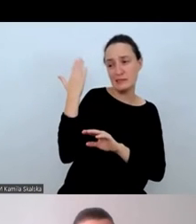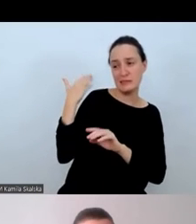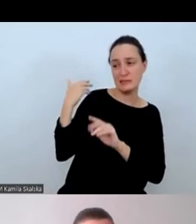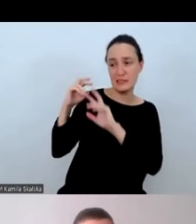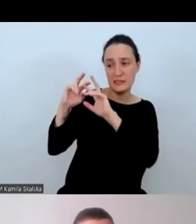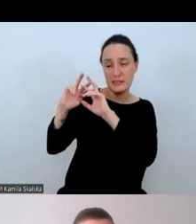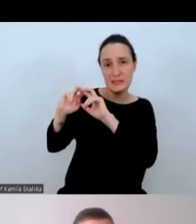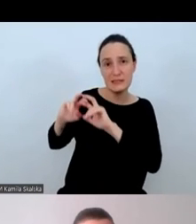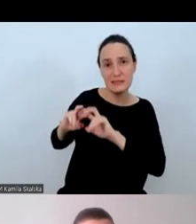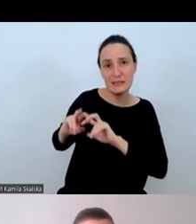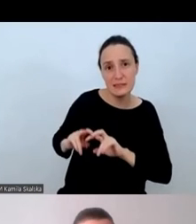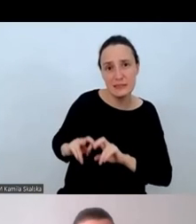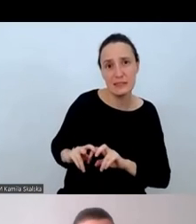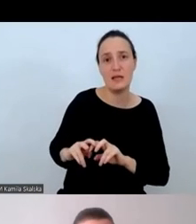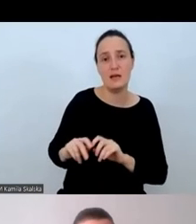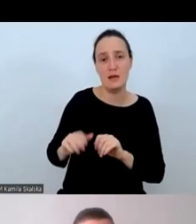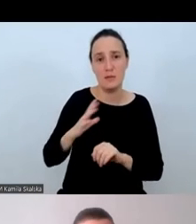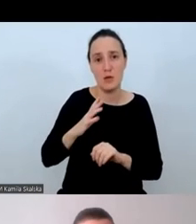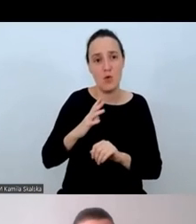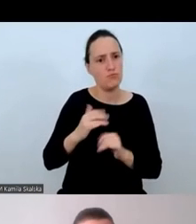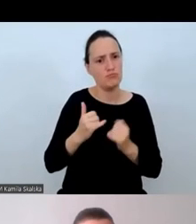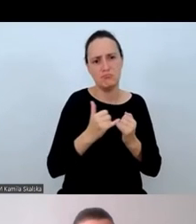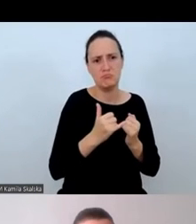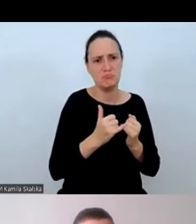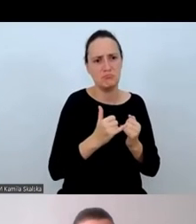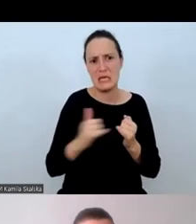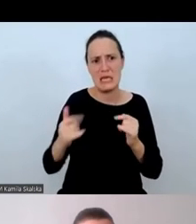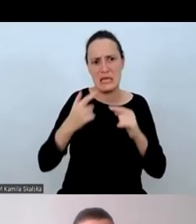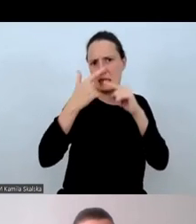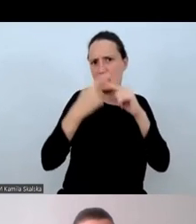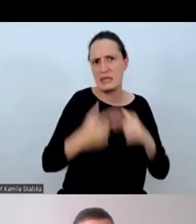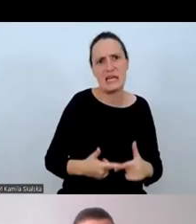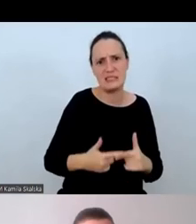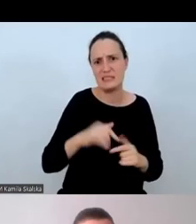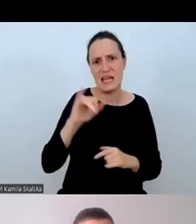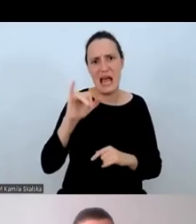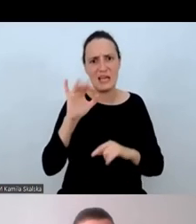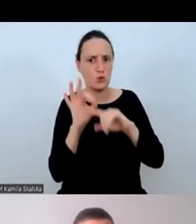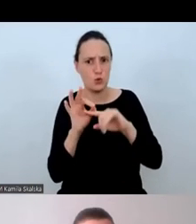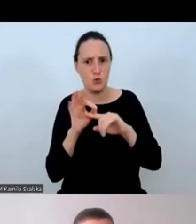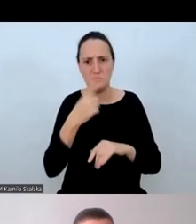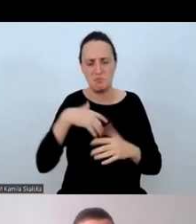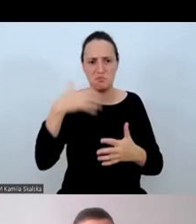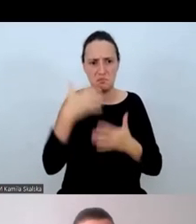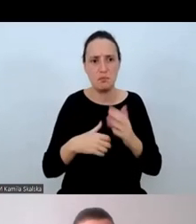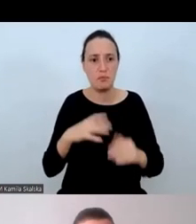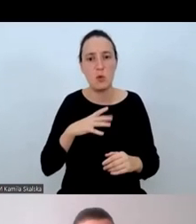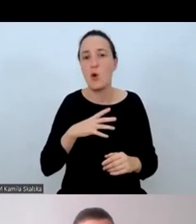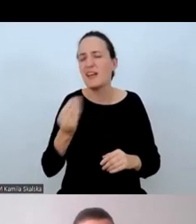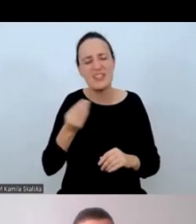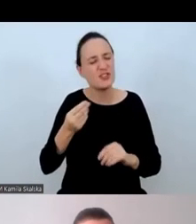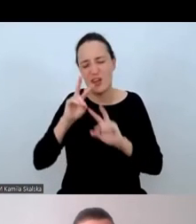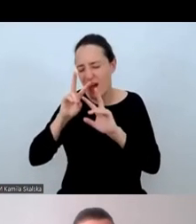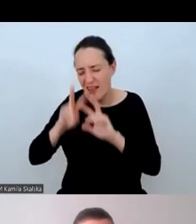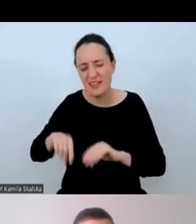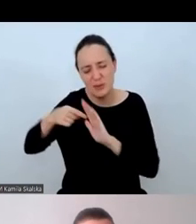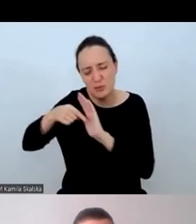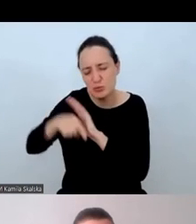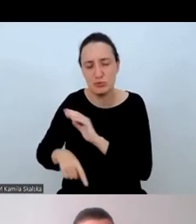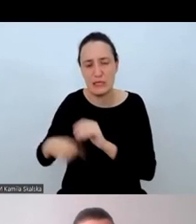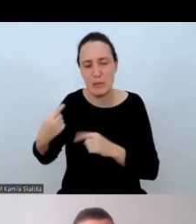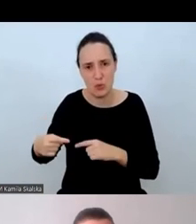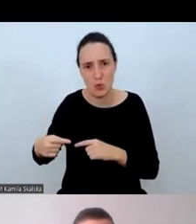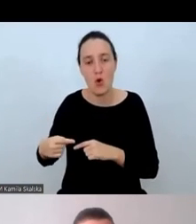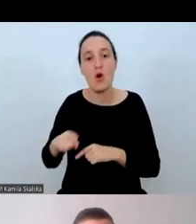Użyliśmy jeszcze innych testów IQ, których niestety nie mogliśmy jeszcze dokładnie przeanalizować. Użyliśmy również